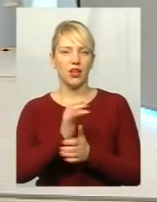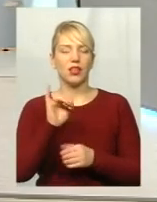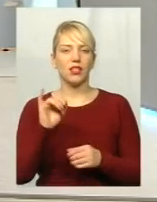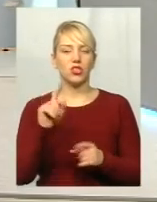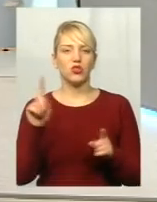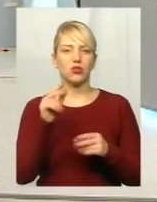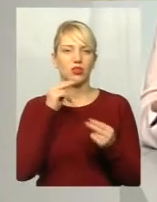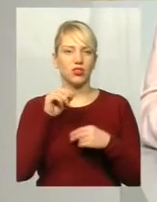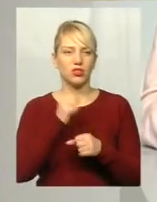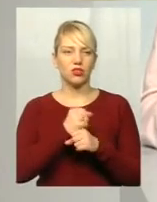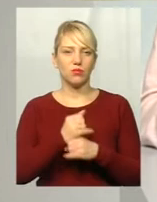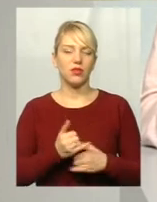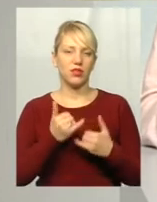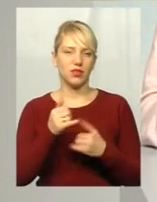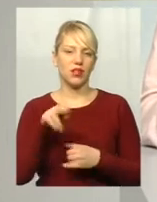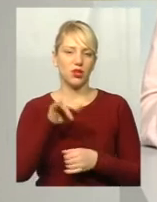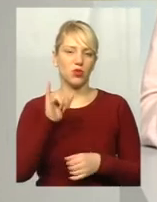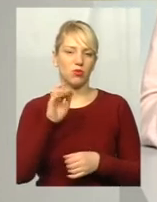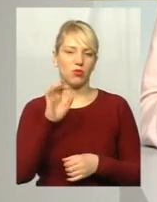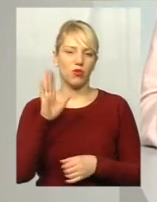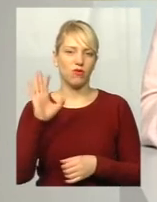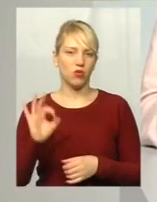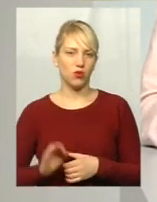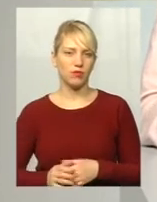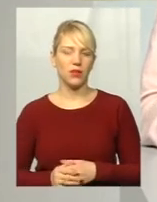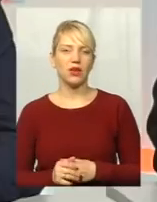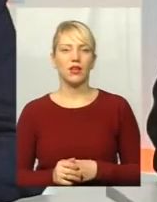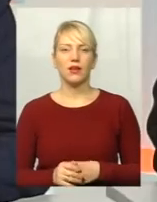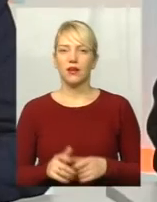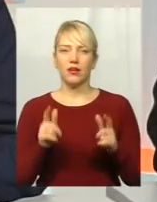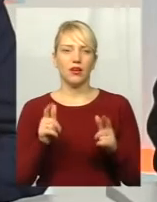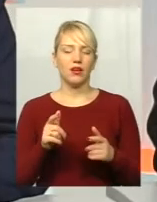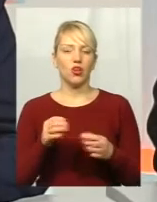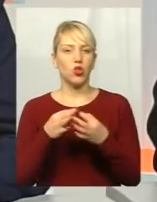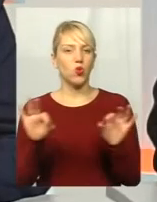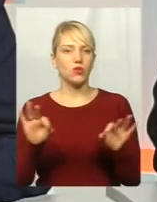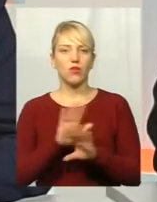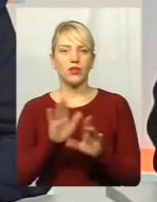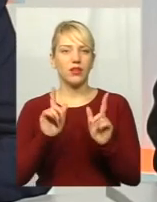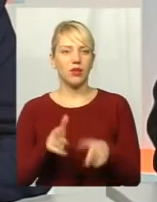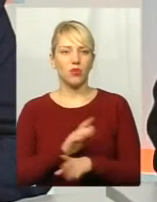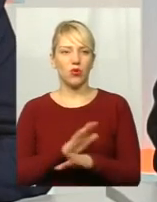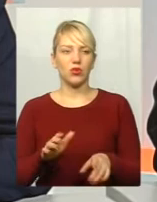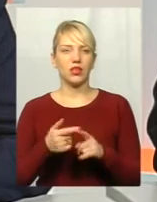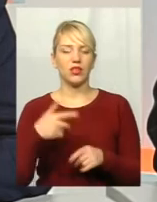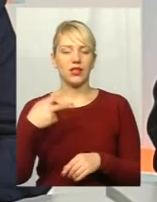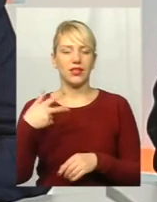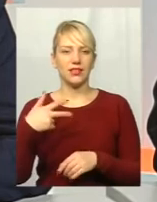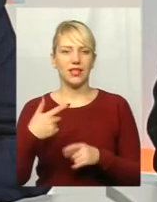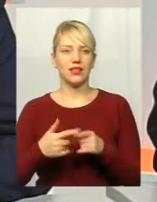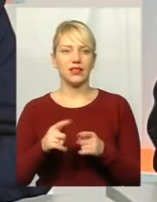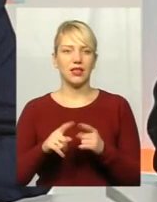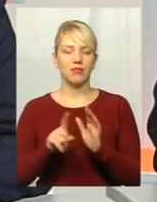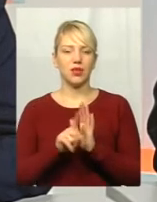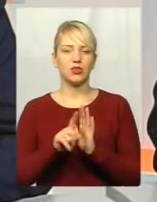Це тимчасове явище має в увазі, що ні. Дозвольте не погодитися, Стерцяка – це маршрут, на якій були найбільші